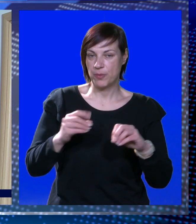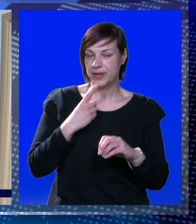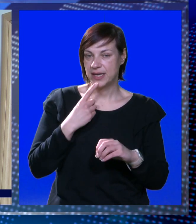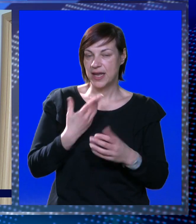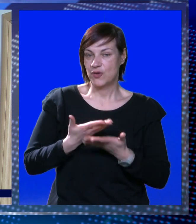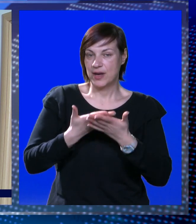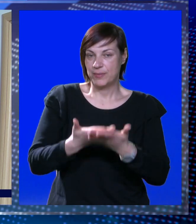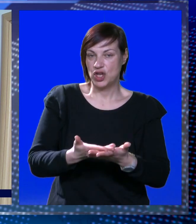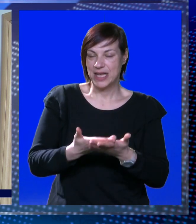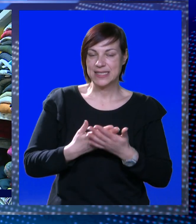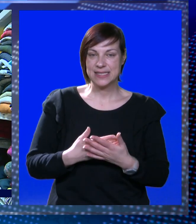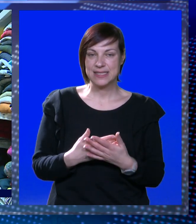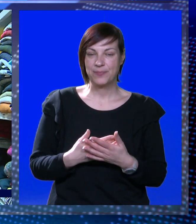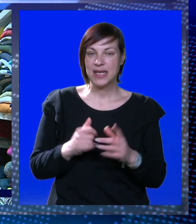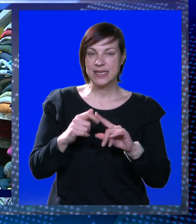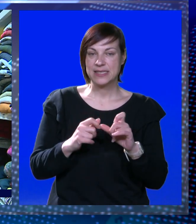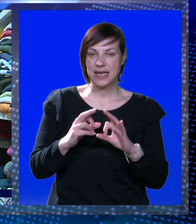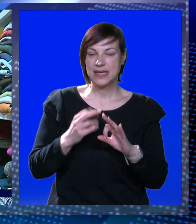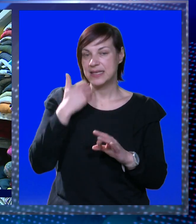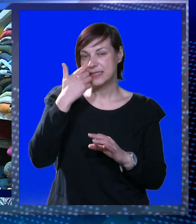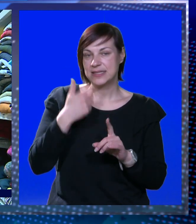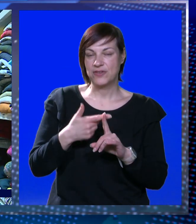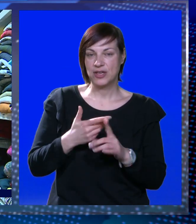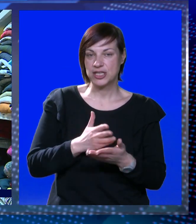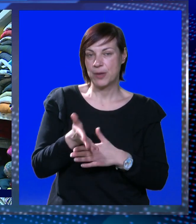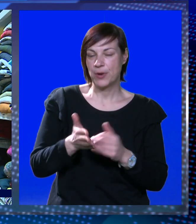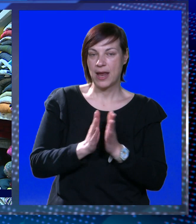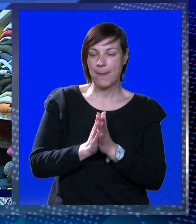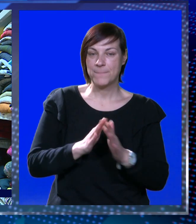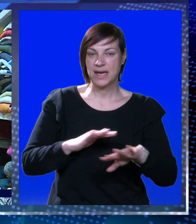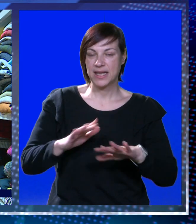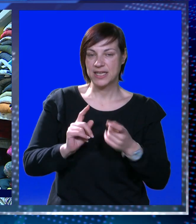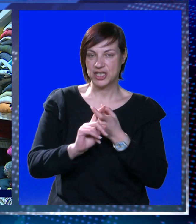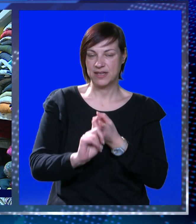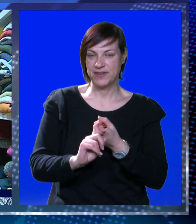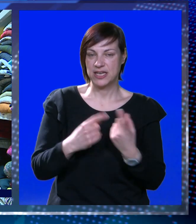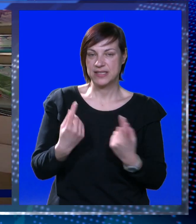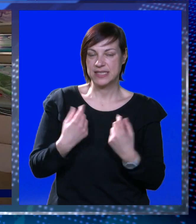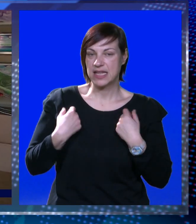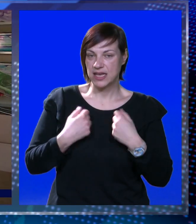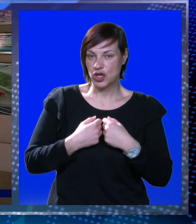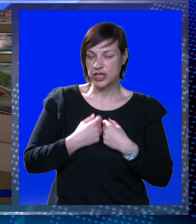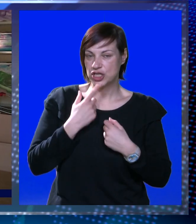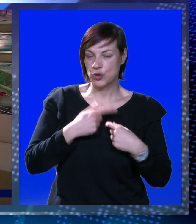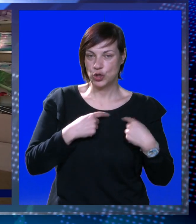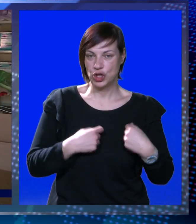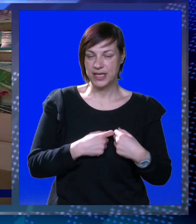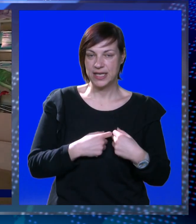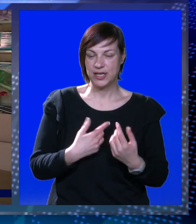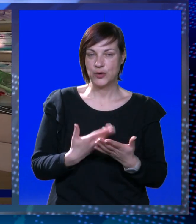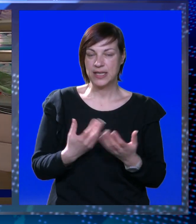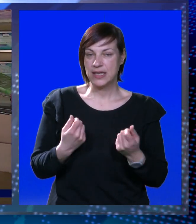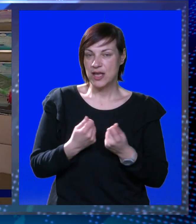objavimo, netko nam namjenski donese. Iz Karitasa i Crvenog križa poslali su apel građanima vezano za stanje odjeće koju doniraju.